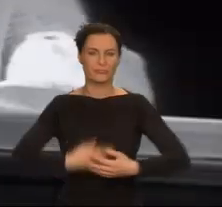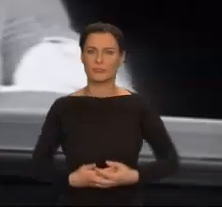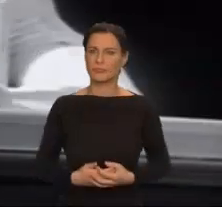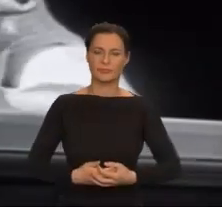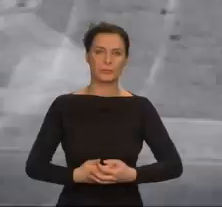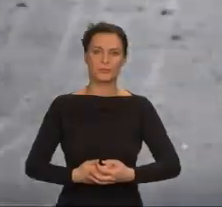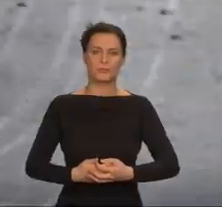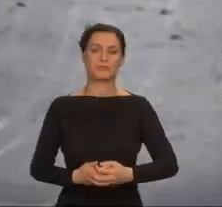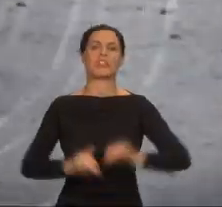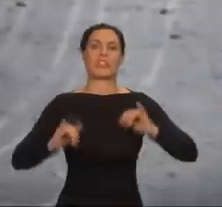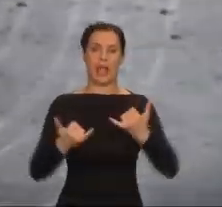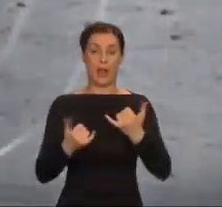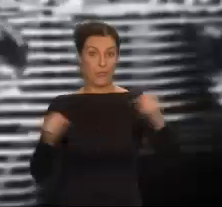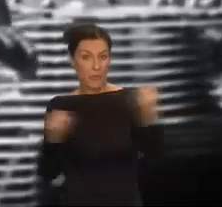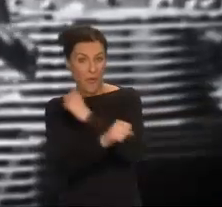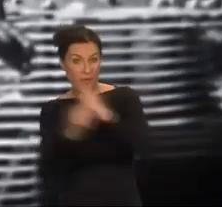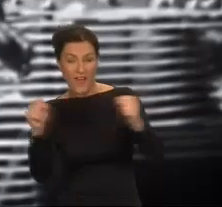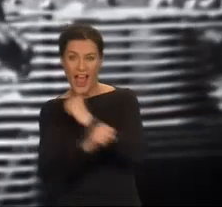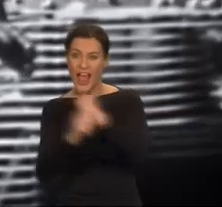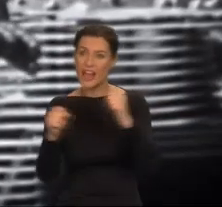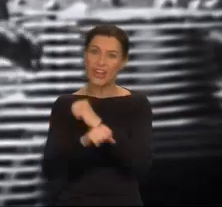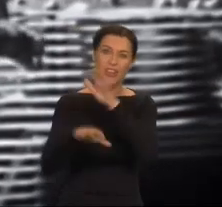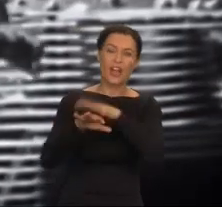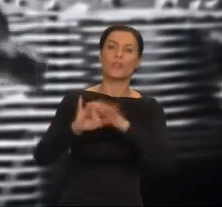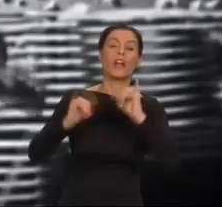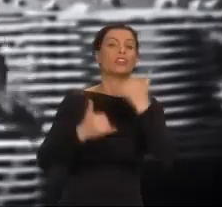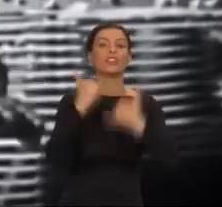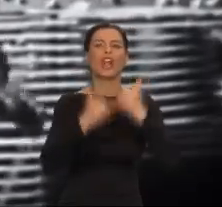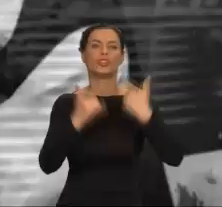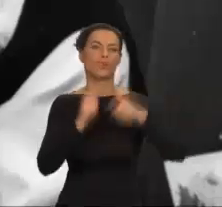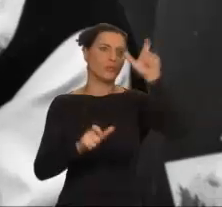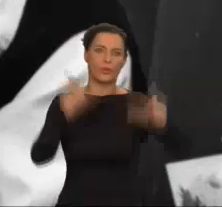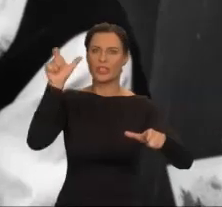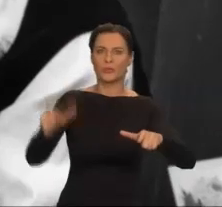Jak traktować serio coś, co kojarzy się z pojedynkami na blastery?